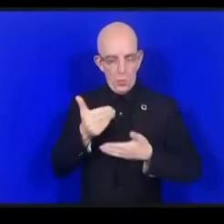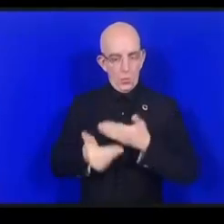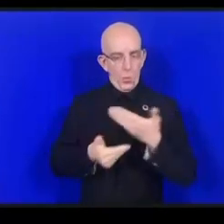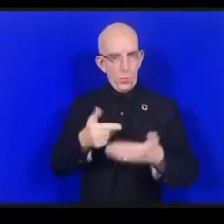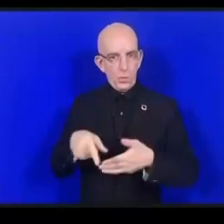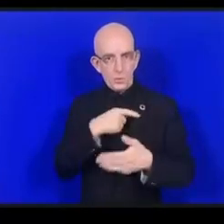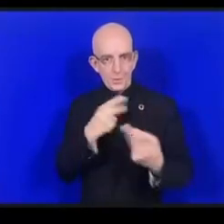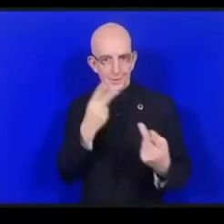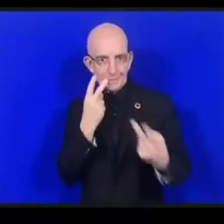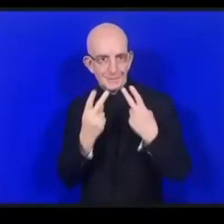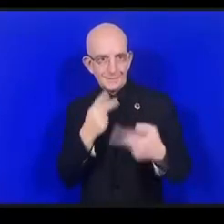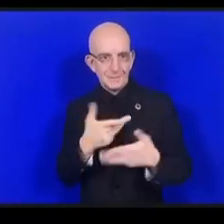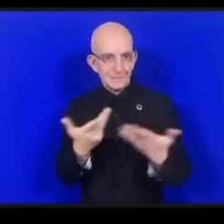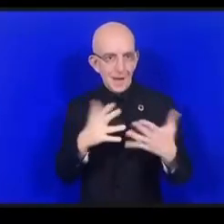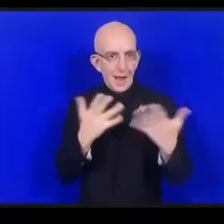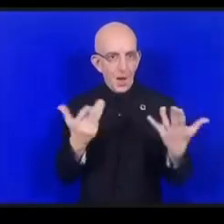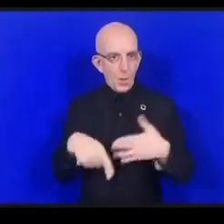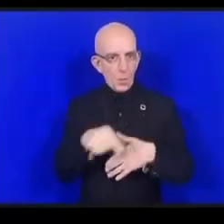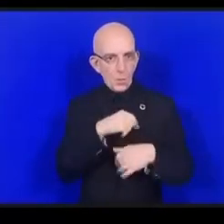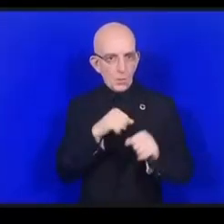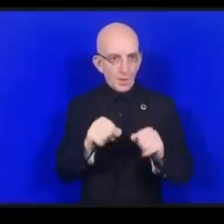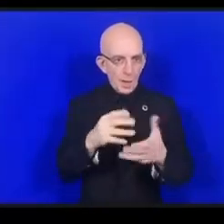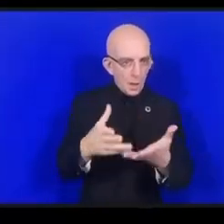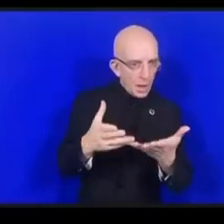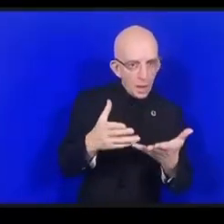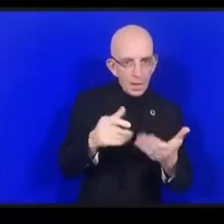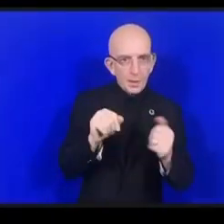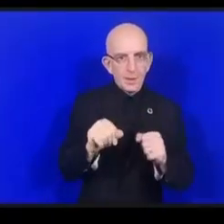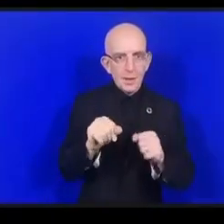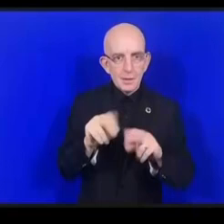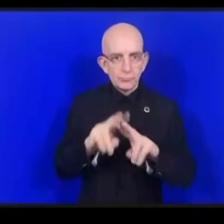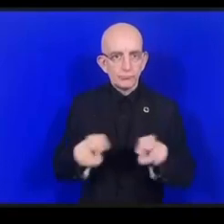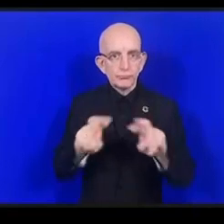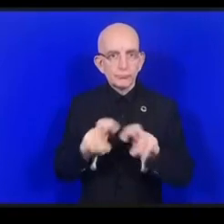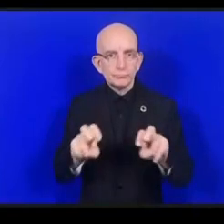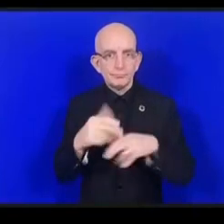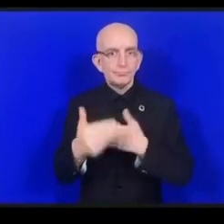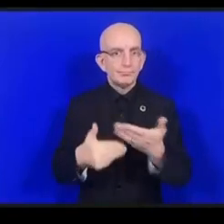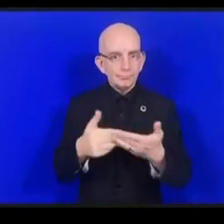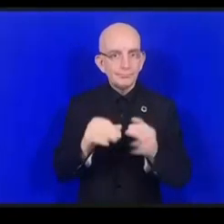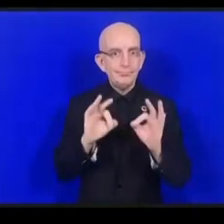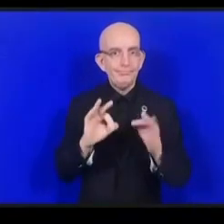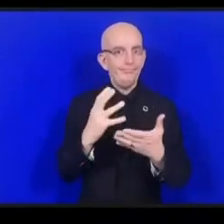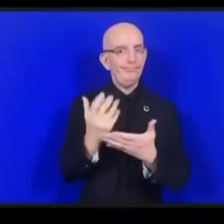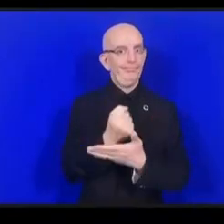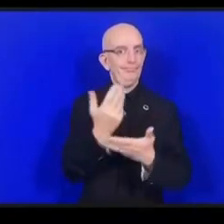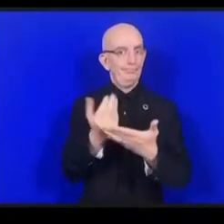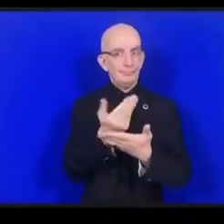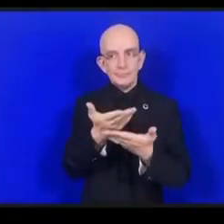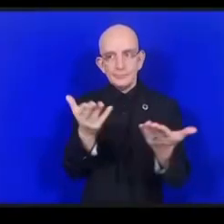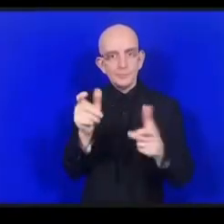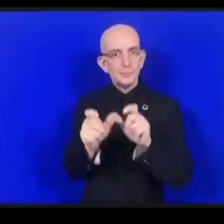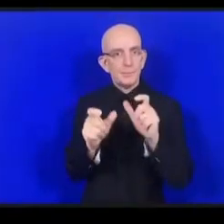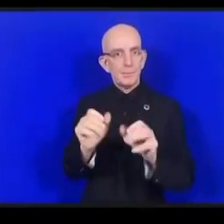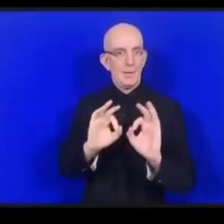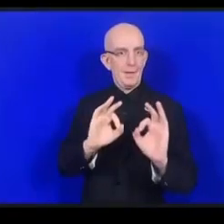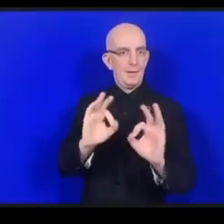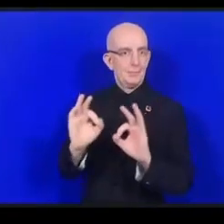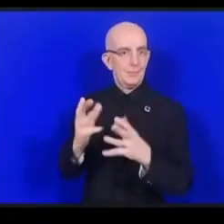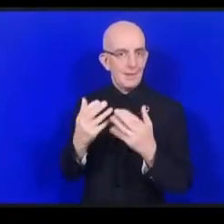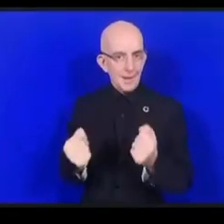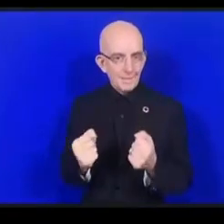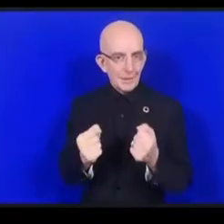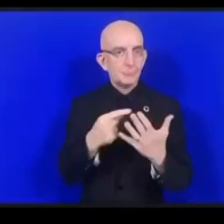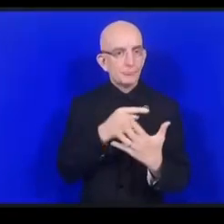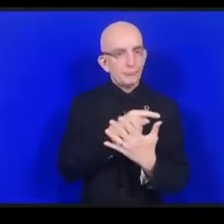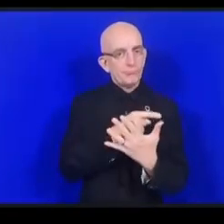كيف نستخدمها حتى يستفيد منها الناس ومن الأمور التي حصلت بالفعل عندما بدأنا